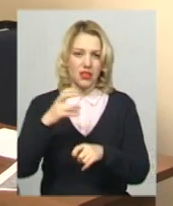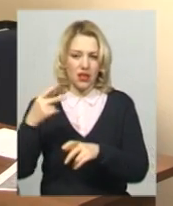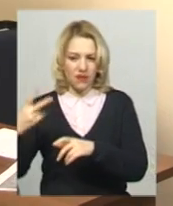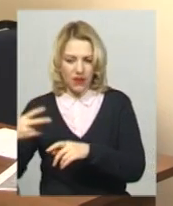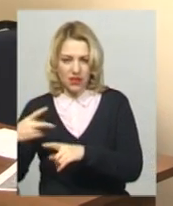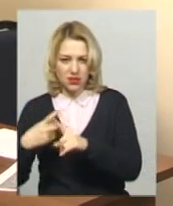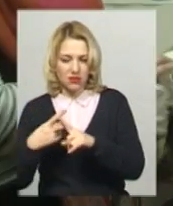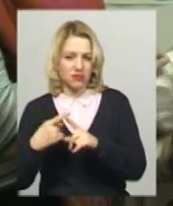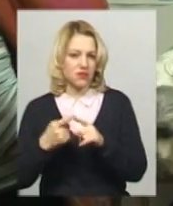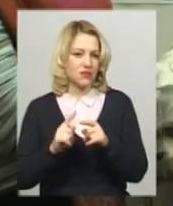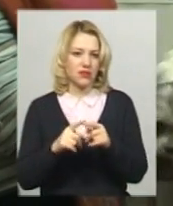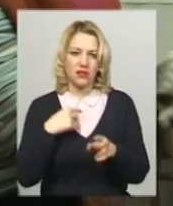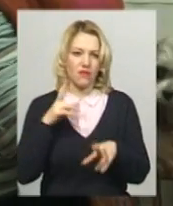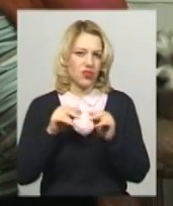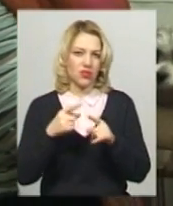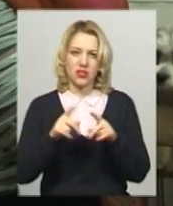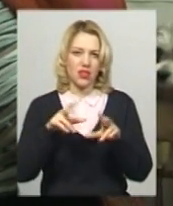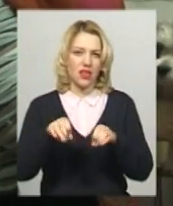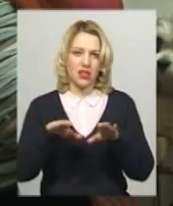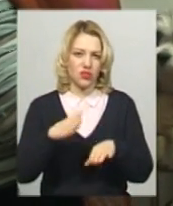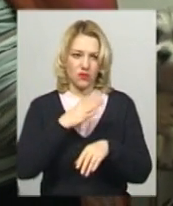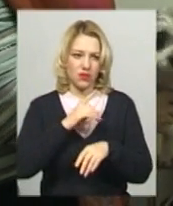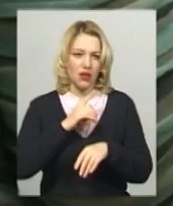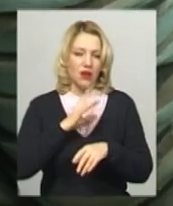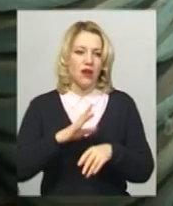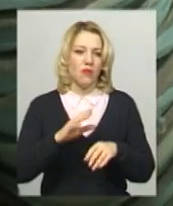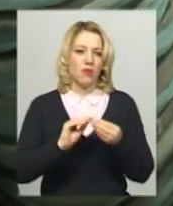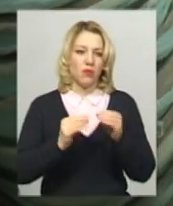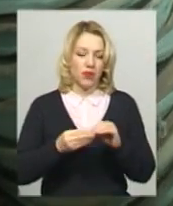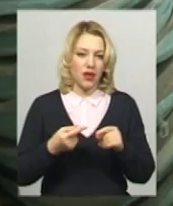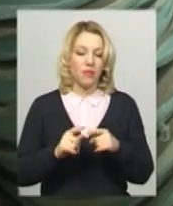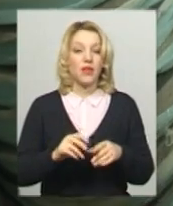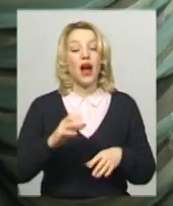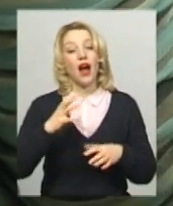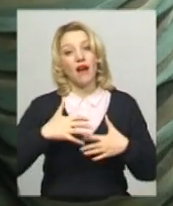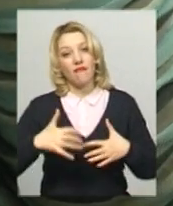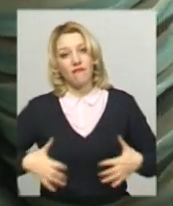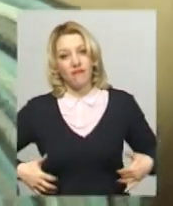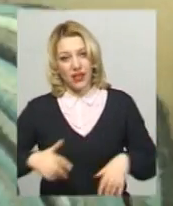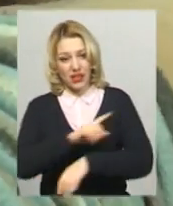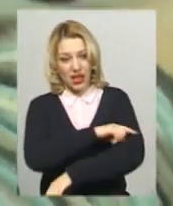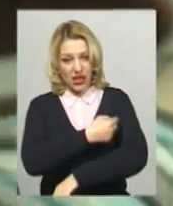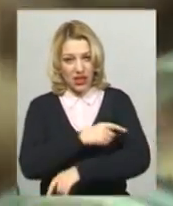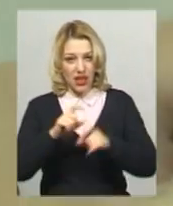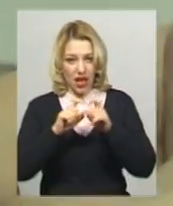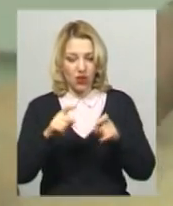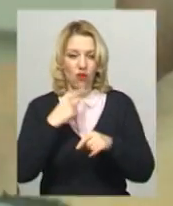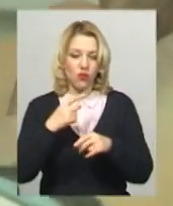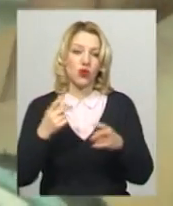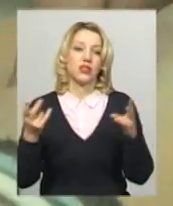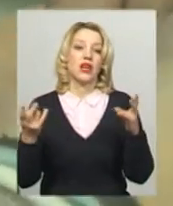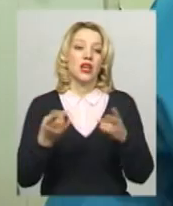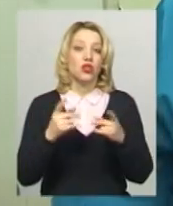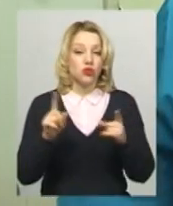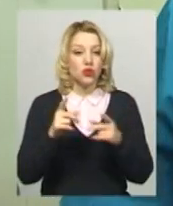притулок – це не панацеється. Ветеринари вважають, притулок потрібен. Та для зменшення кількості безпритурних тварин потрібно виховувати почуття відповідальності за